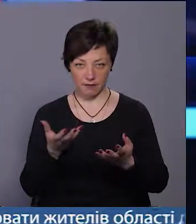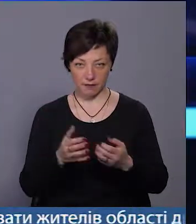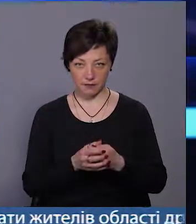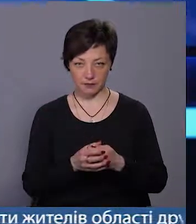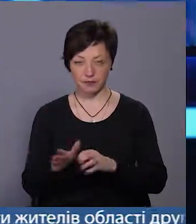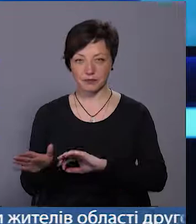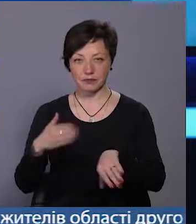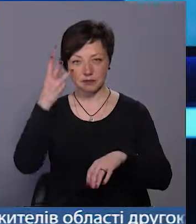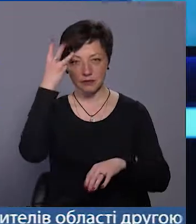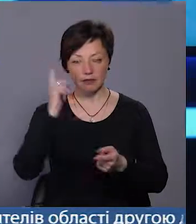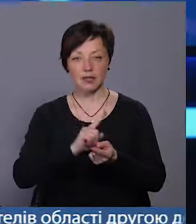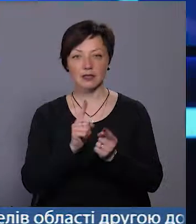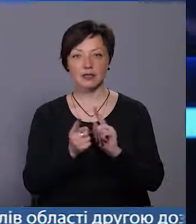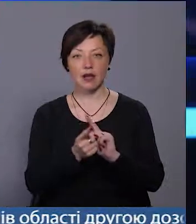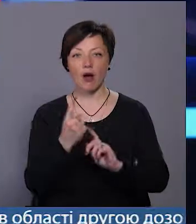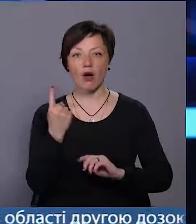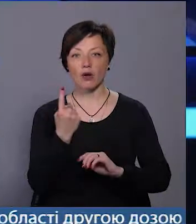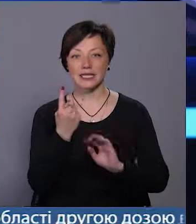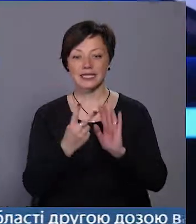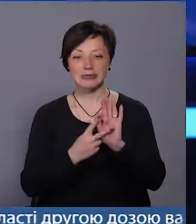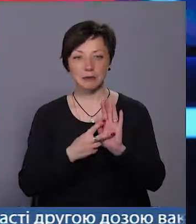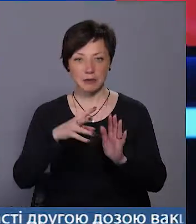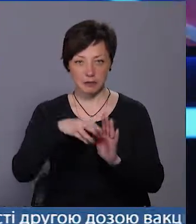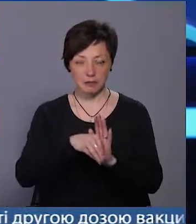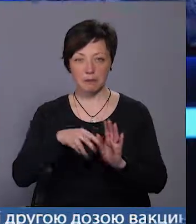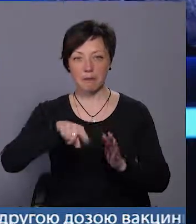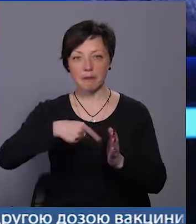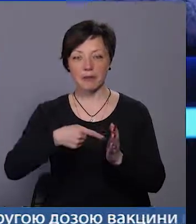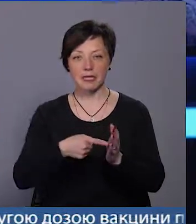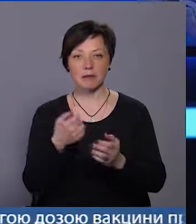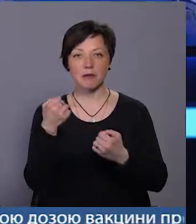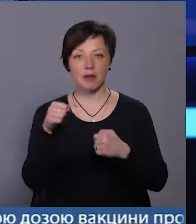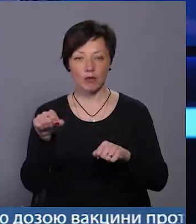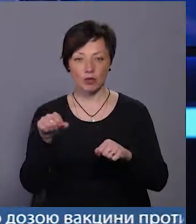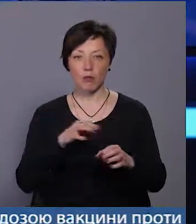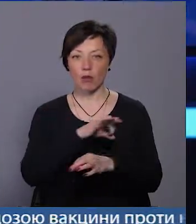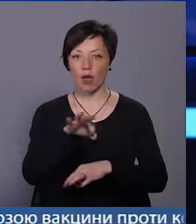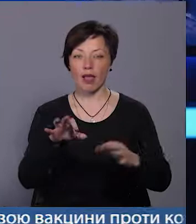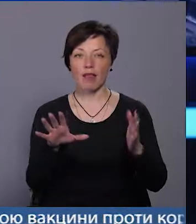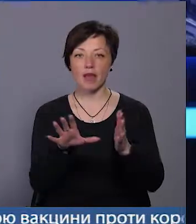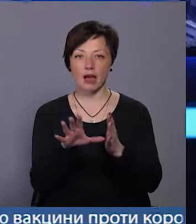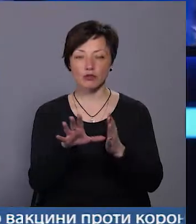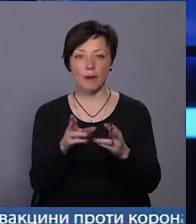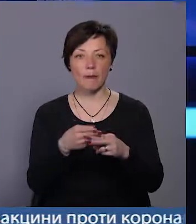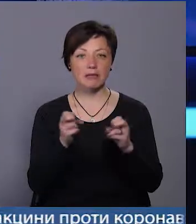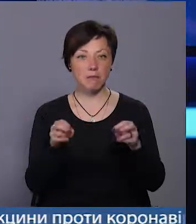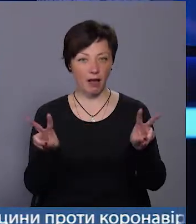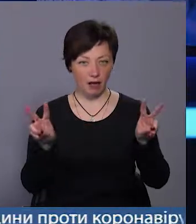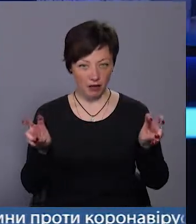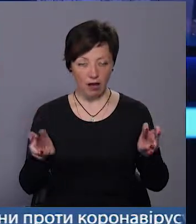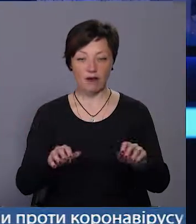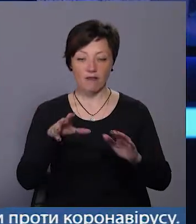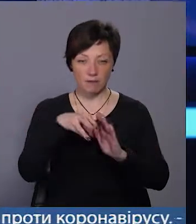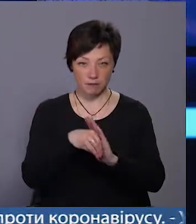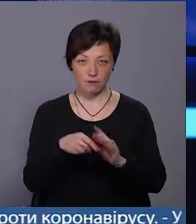Хмельницький став одним із семи міст-переможців у конкурсі від USAID проєкт енергетичної безпеки. У його